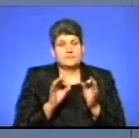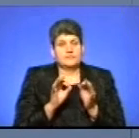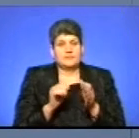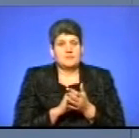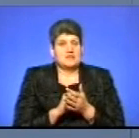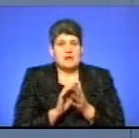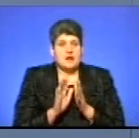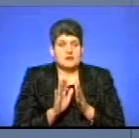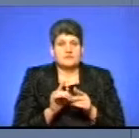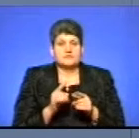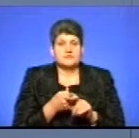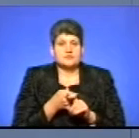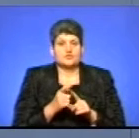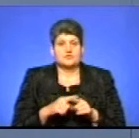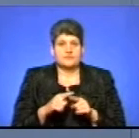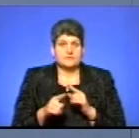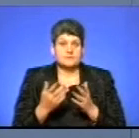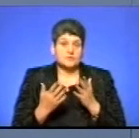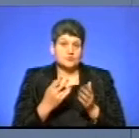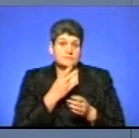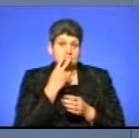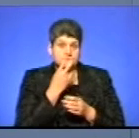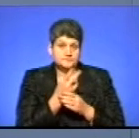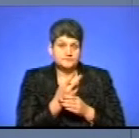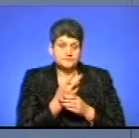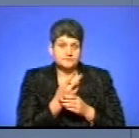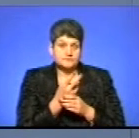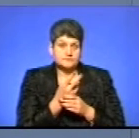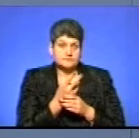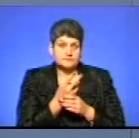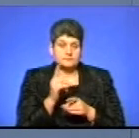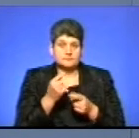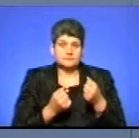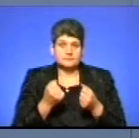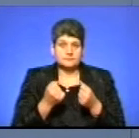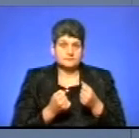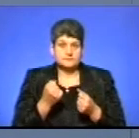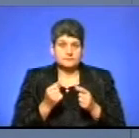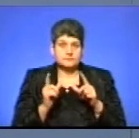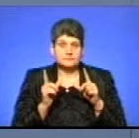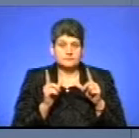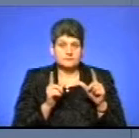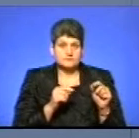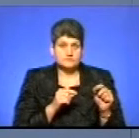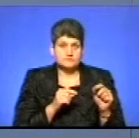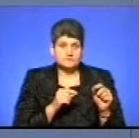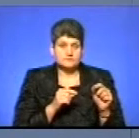матеріалів щодо швидкості. Якщо бачили, що водій рухається, відповідно,